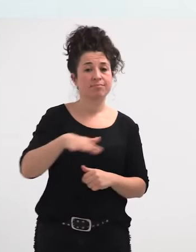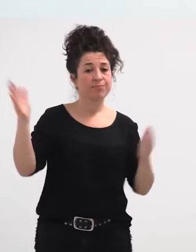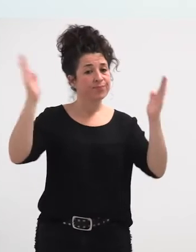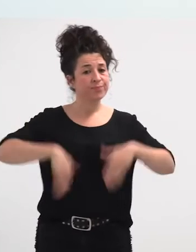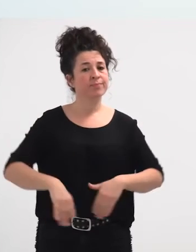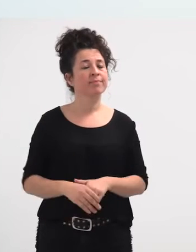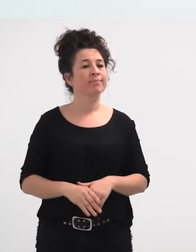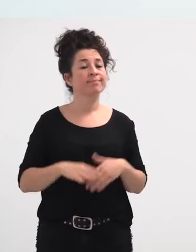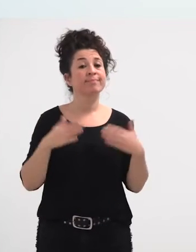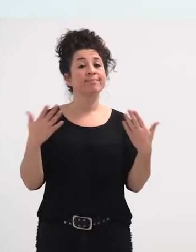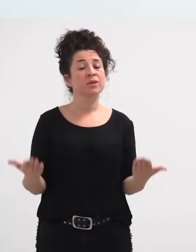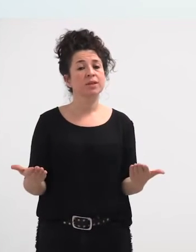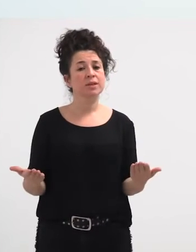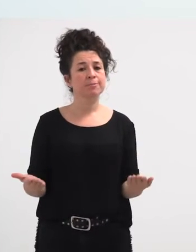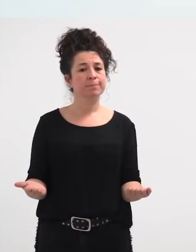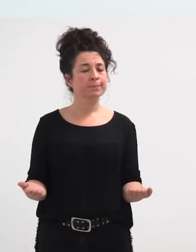Eta,